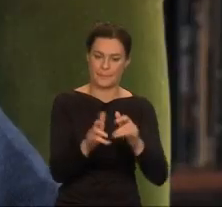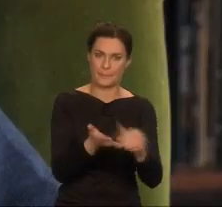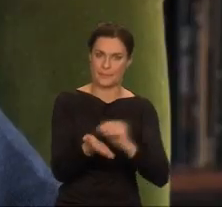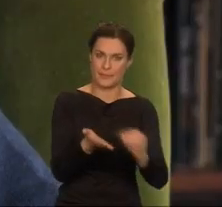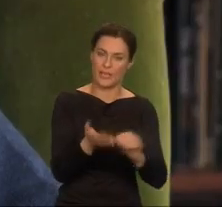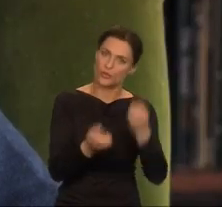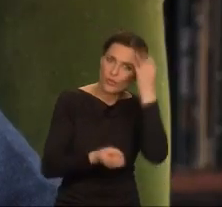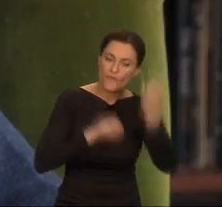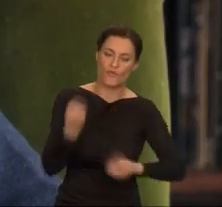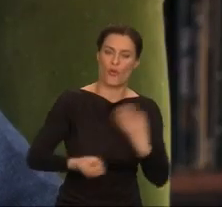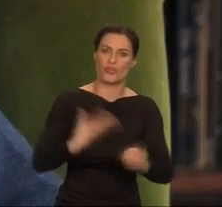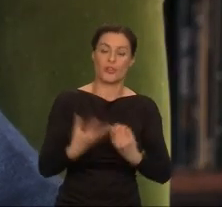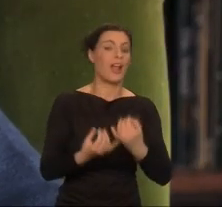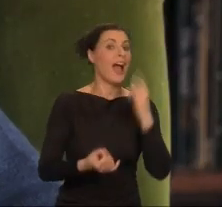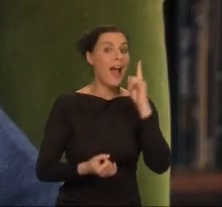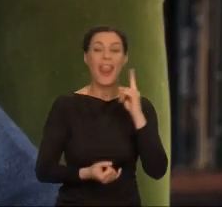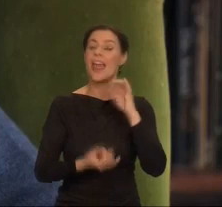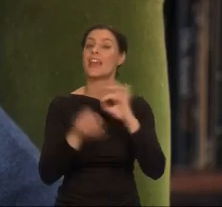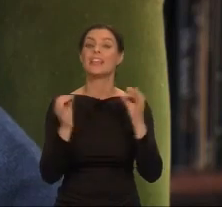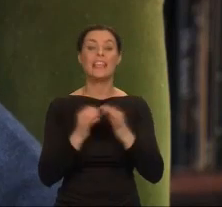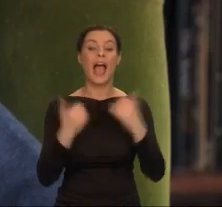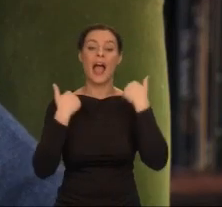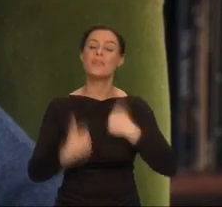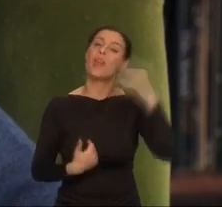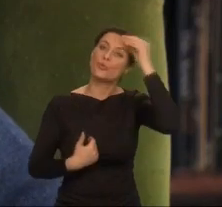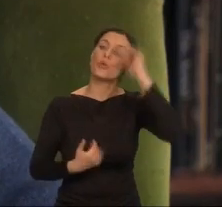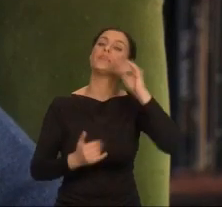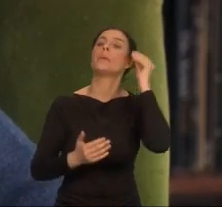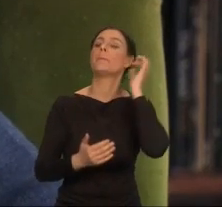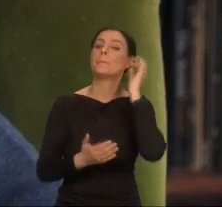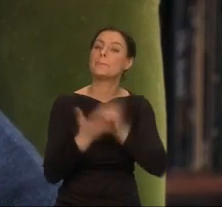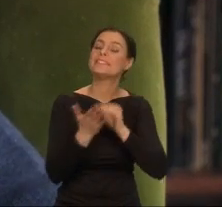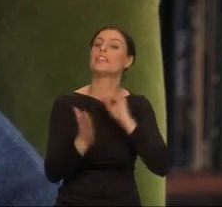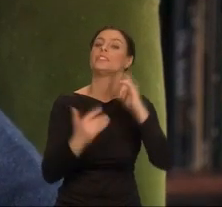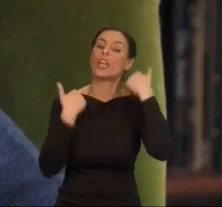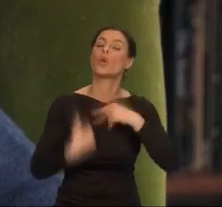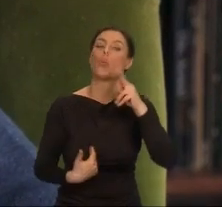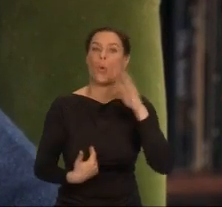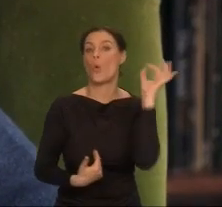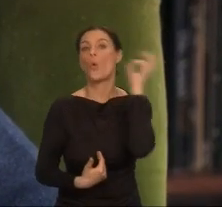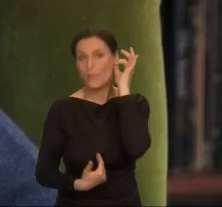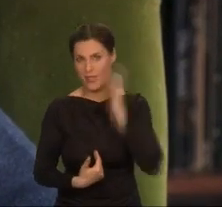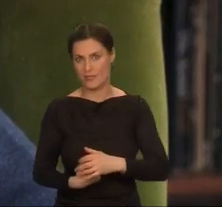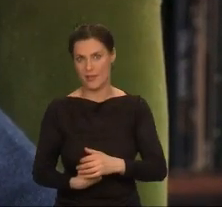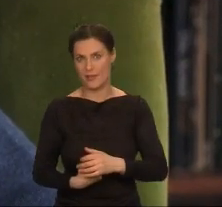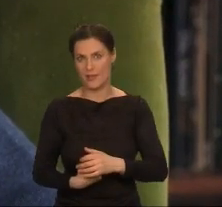Ale gdybym nie nauczyła się pisać jako kobieta, przestałabym pisać w ogóle.